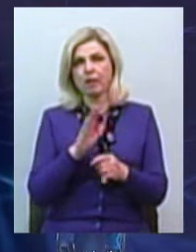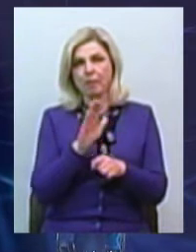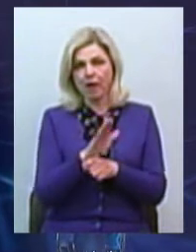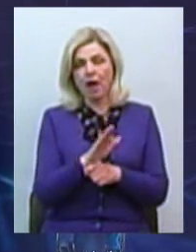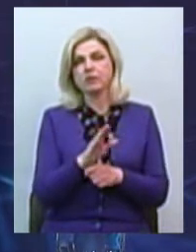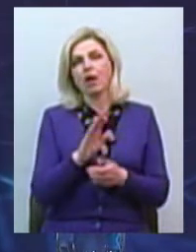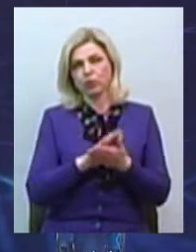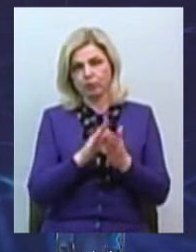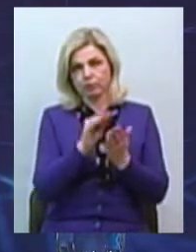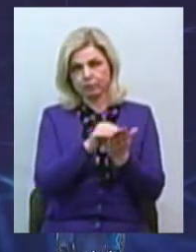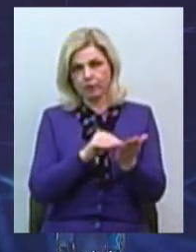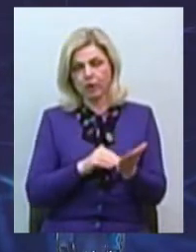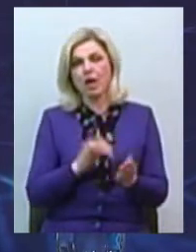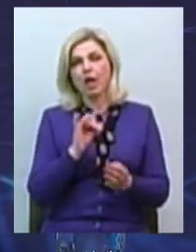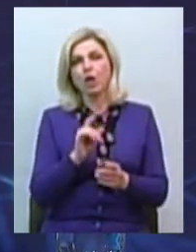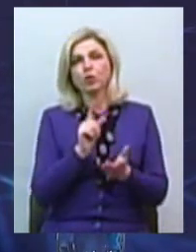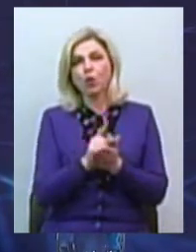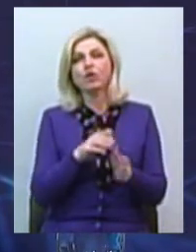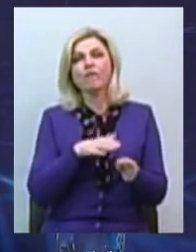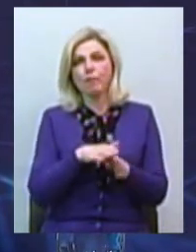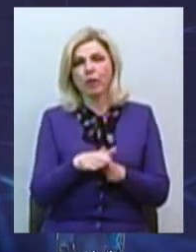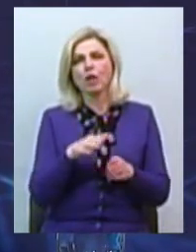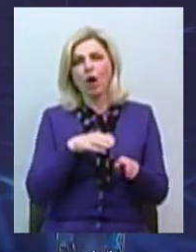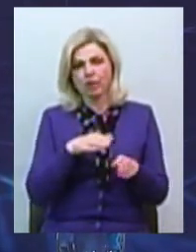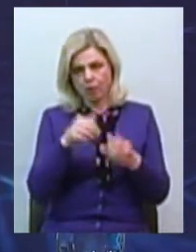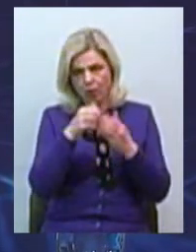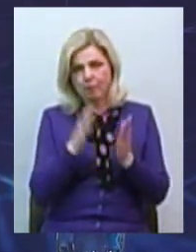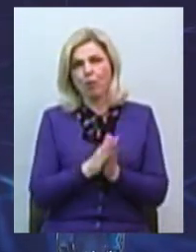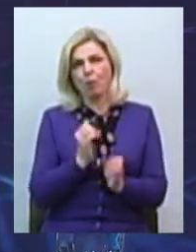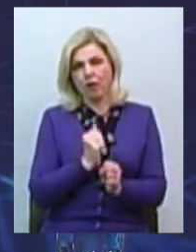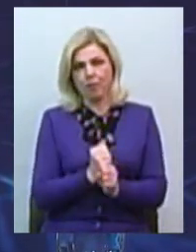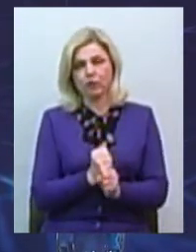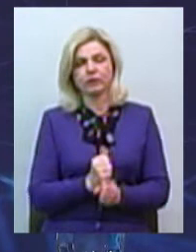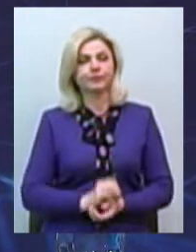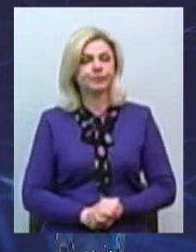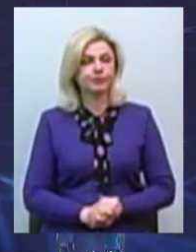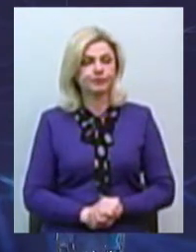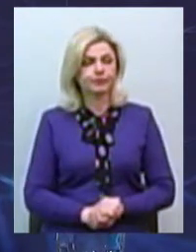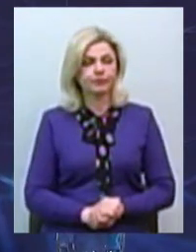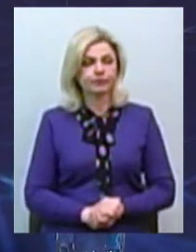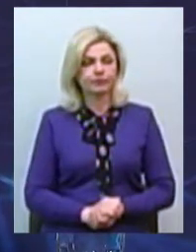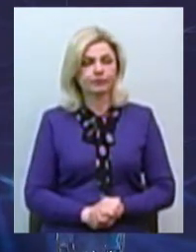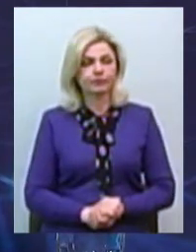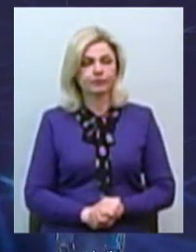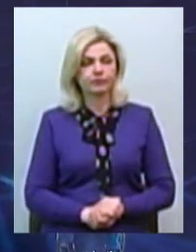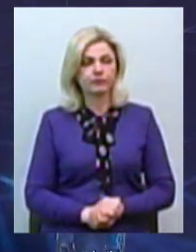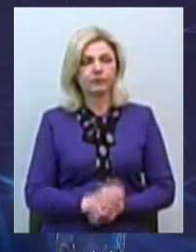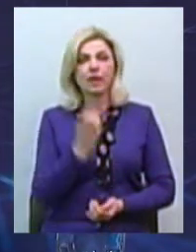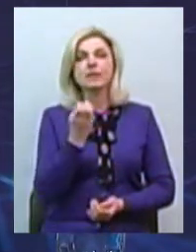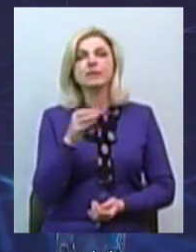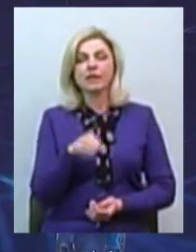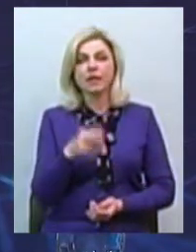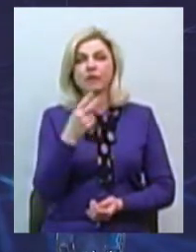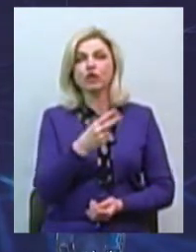повному обсязі відповідно до тієї ставки, зазначеної дійчим трудовим договором. Без обмежень? Без обмежень, так. Статтею 24